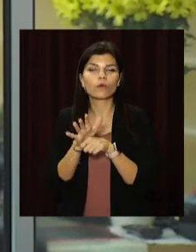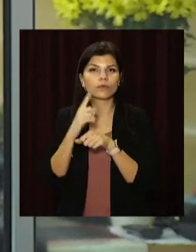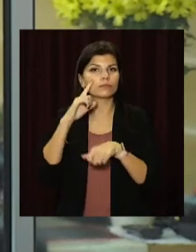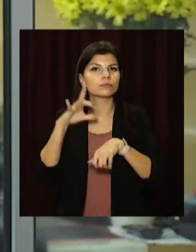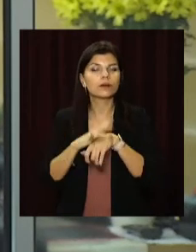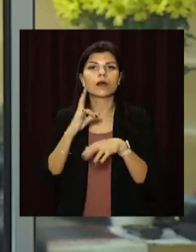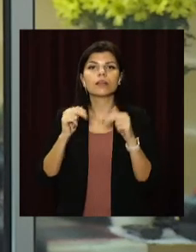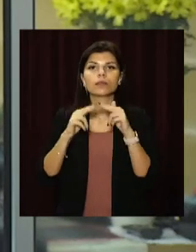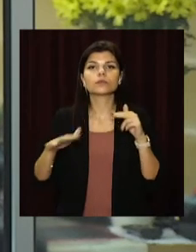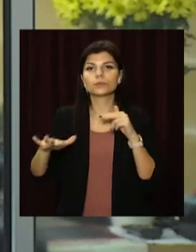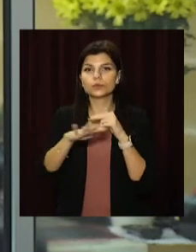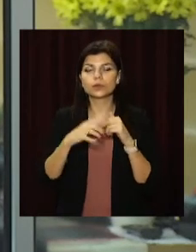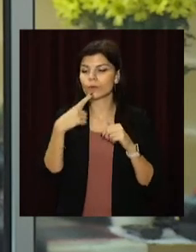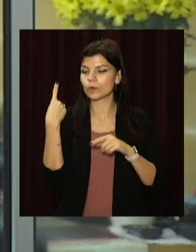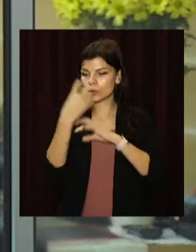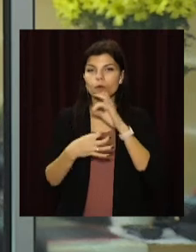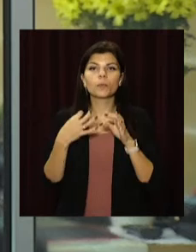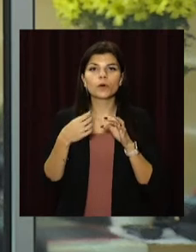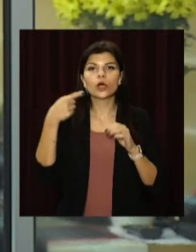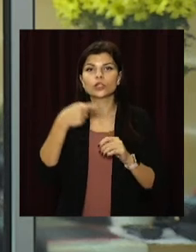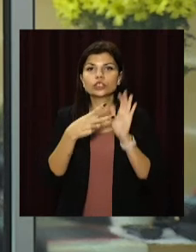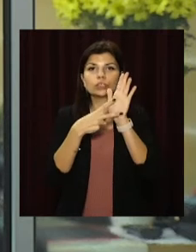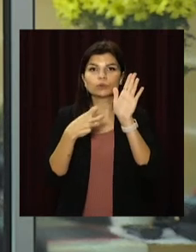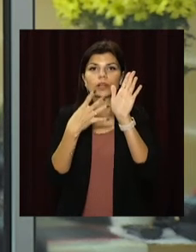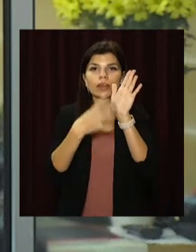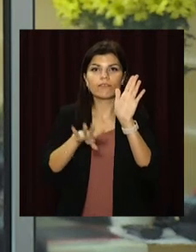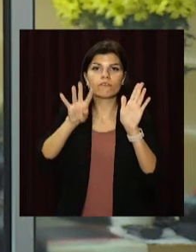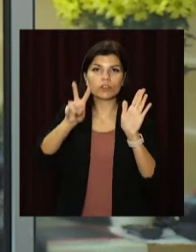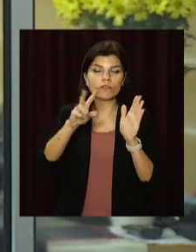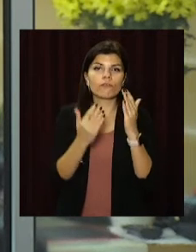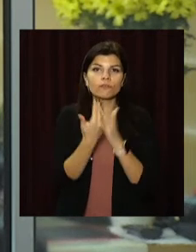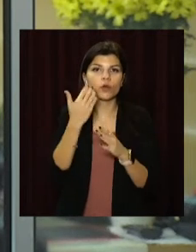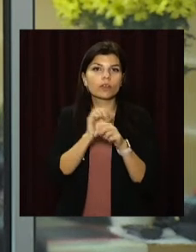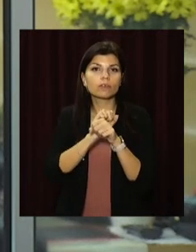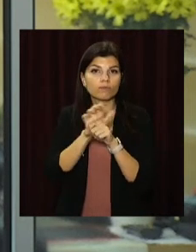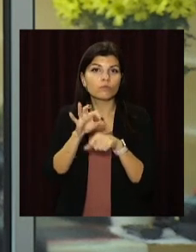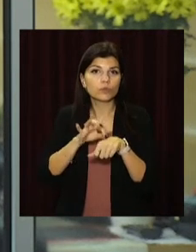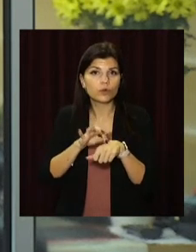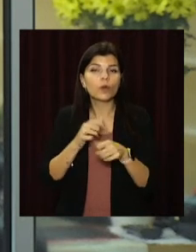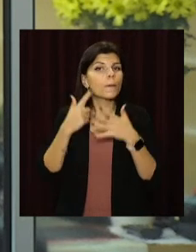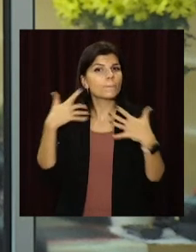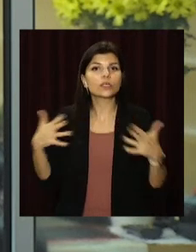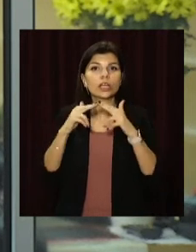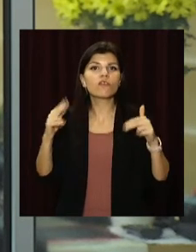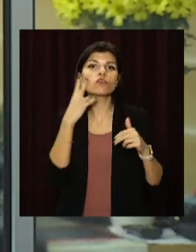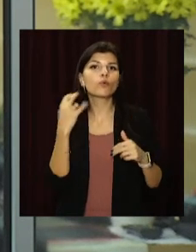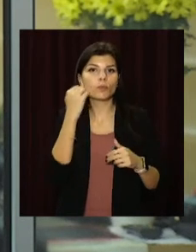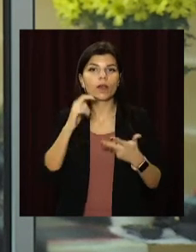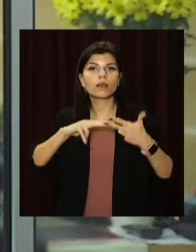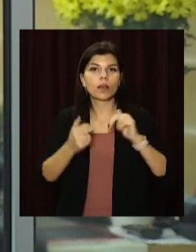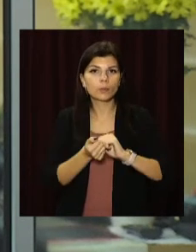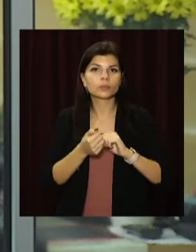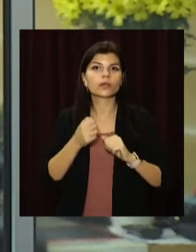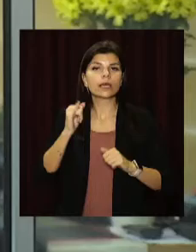зафіксували на Дніпропетровщині. За останню добу 1792 нові випадки. Найбільше у Дніпрі, Новомосковську, Кам